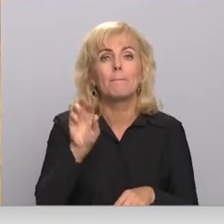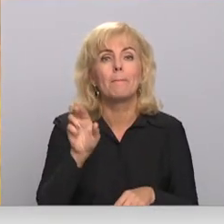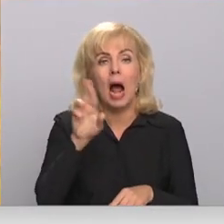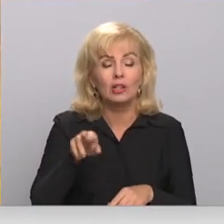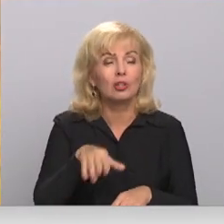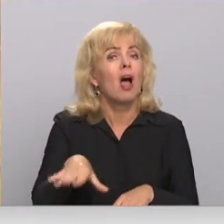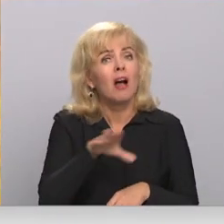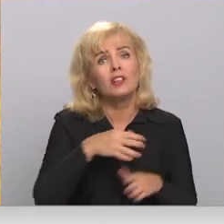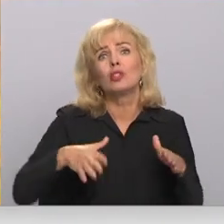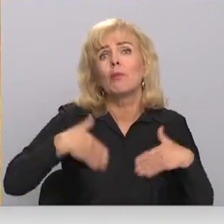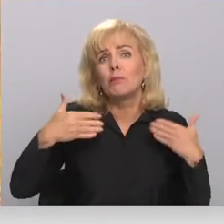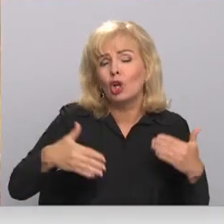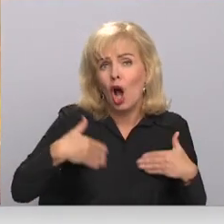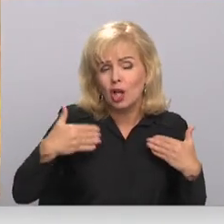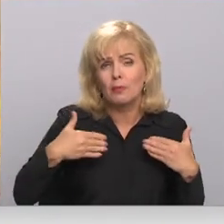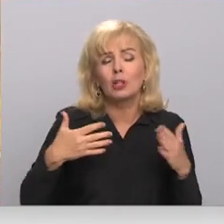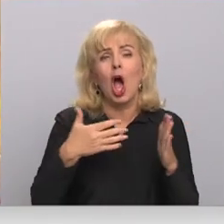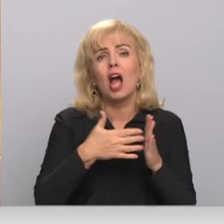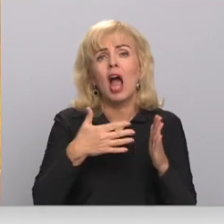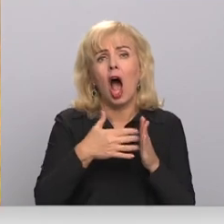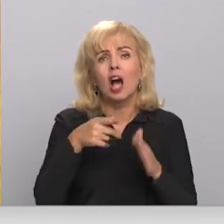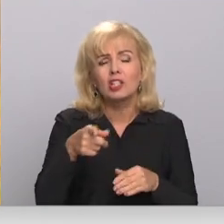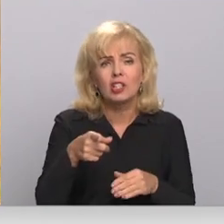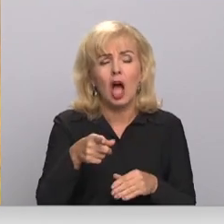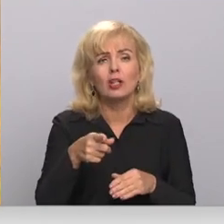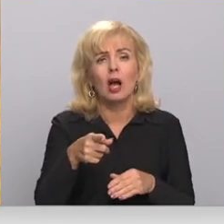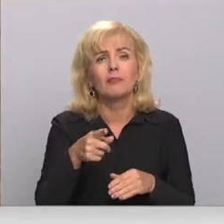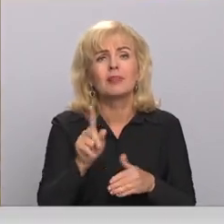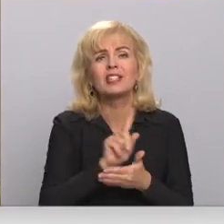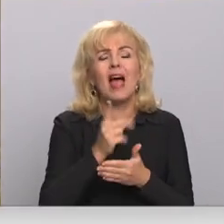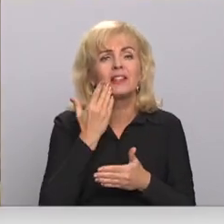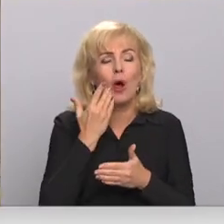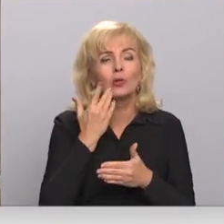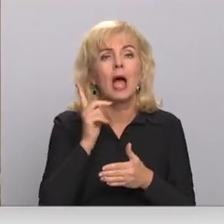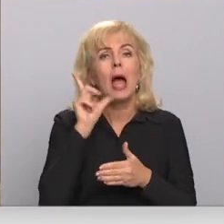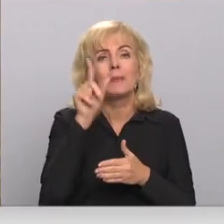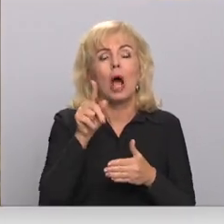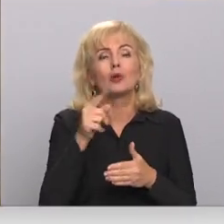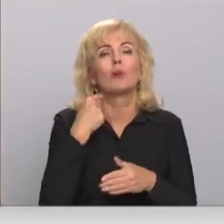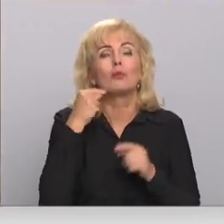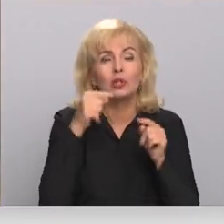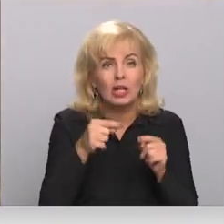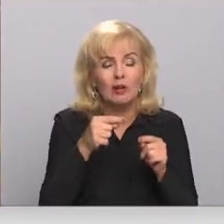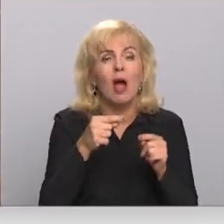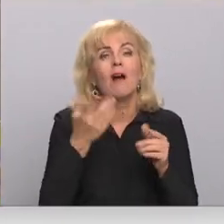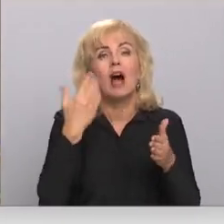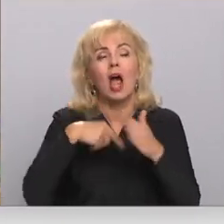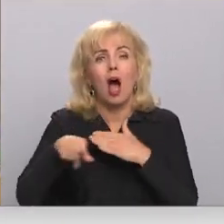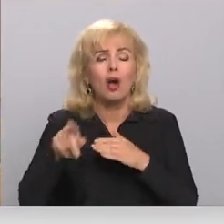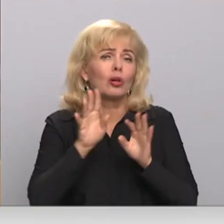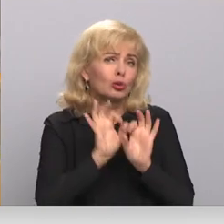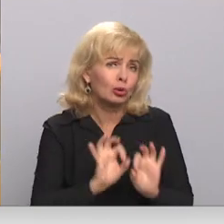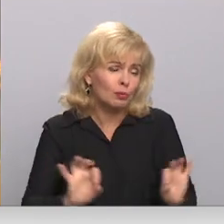šīs kastaņas sveces, ka mēs braucam Rīgā iekšā, Rīgā ārā. Tas ir tik skaisti. Ļoti skumja,